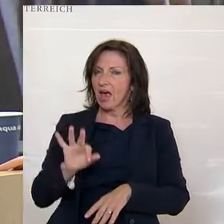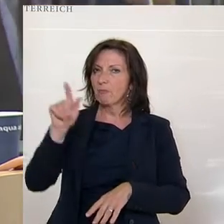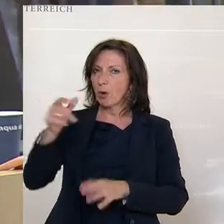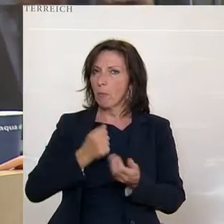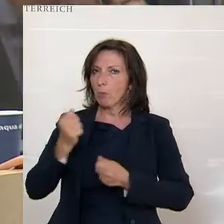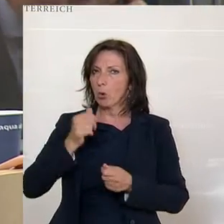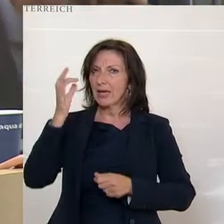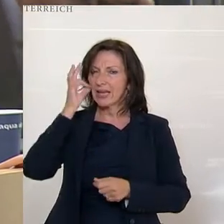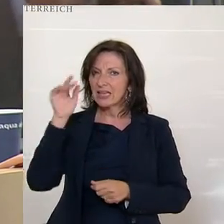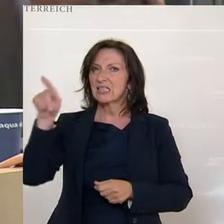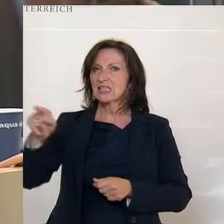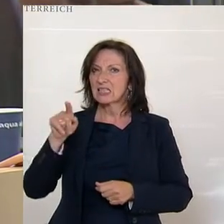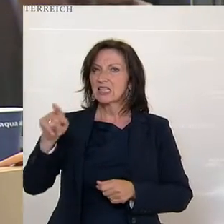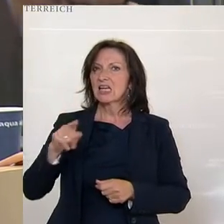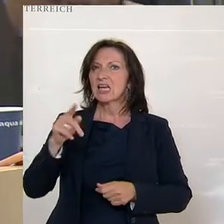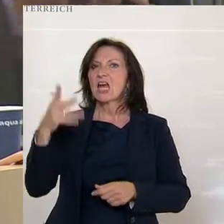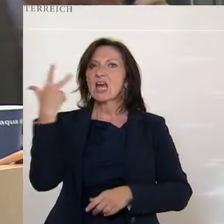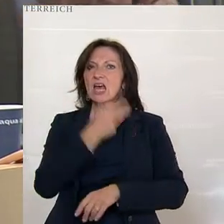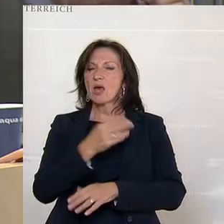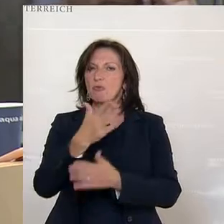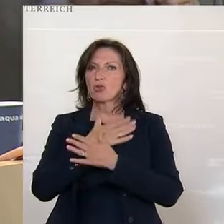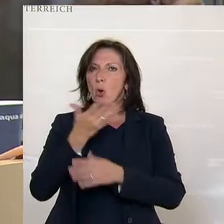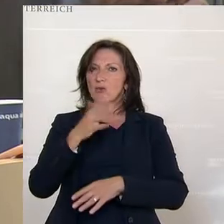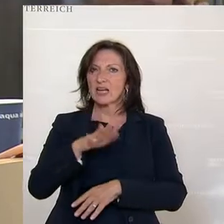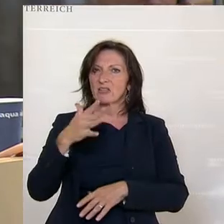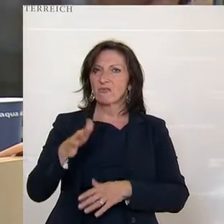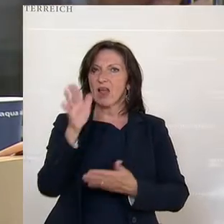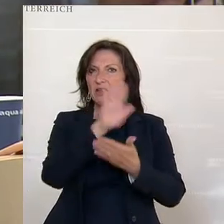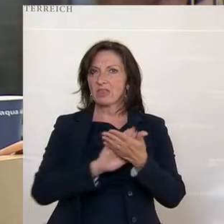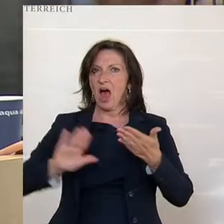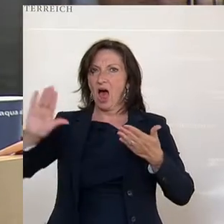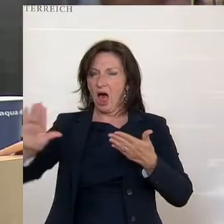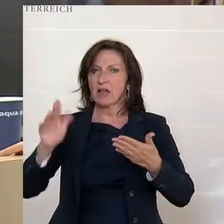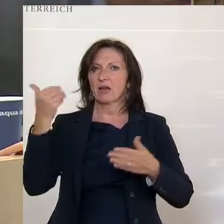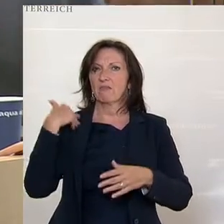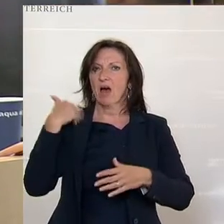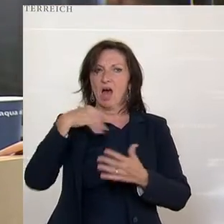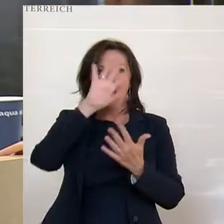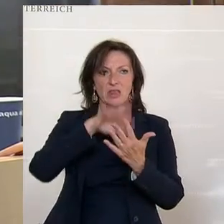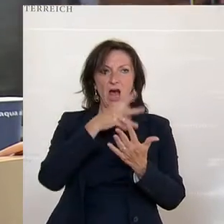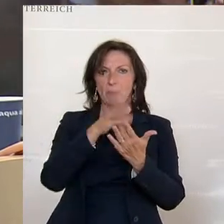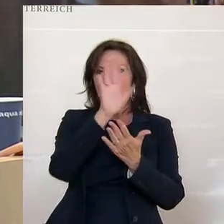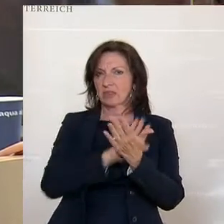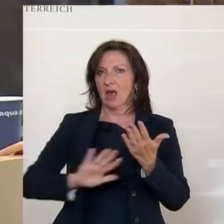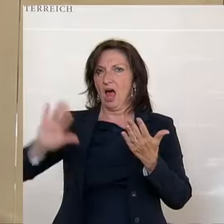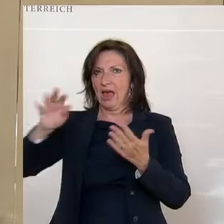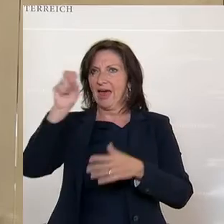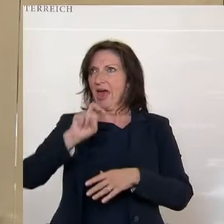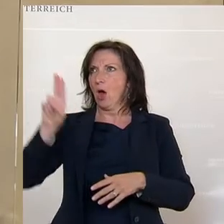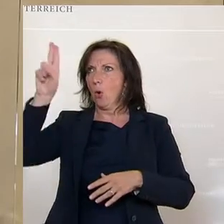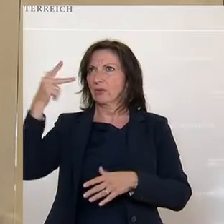teilte Fake News zu Impftodesfällen. Dagmar Belakowitsch teilte eine auf Telegram verbreitete Tabelle, laut der EU-weit bereits 3